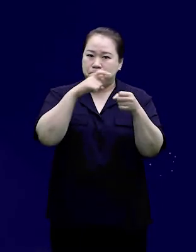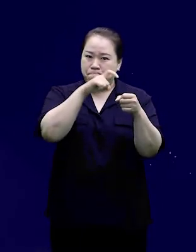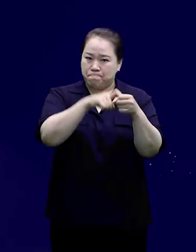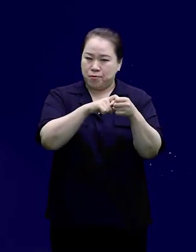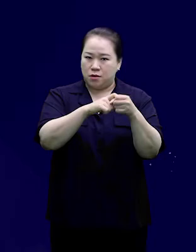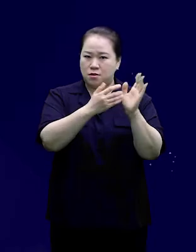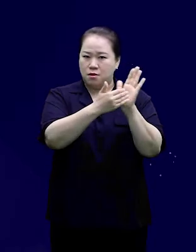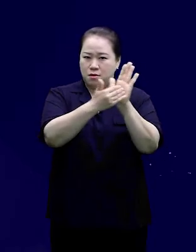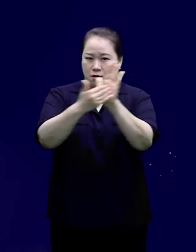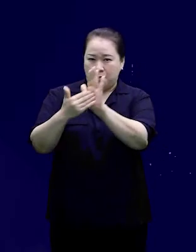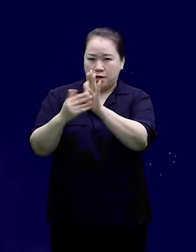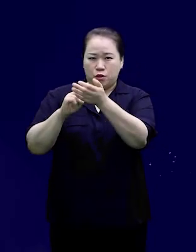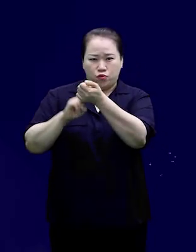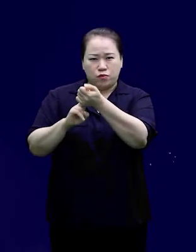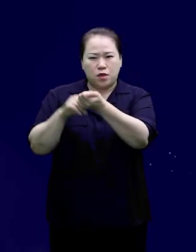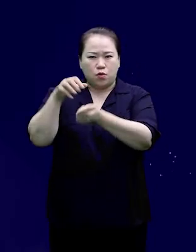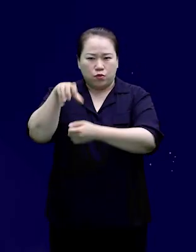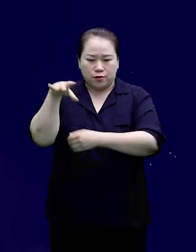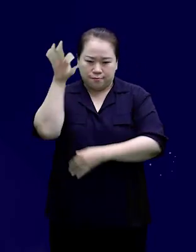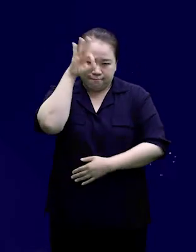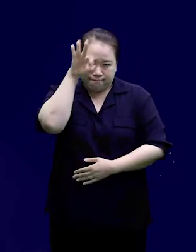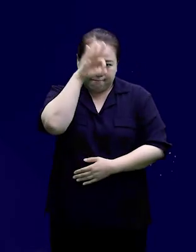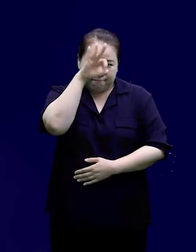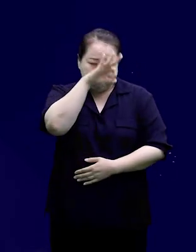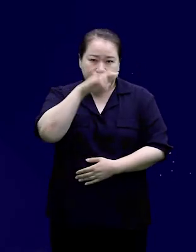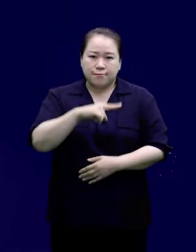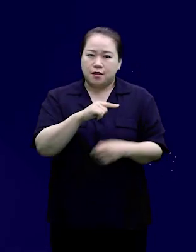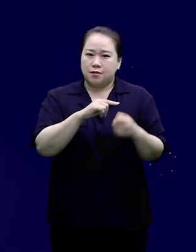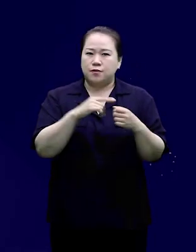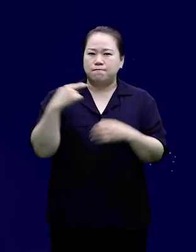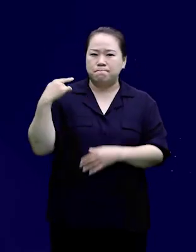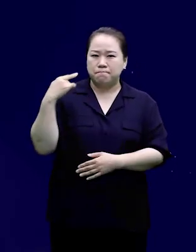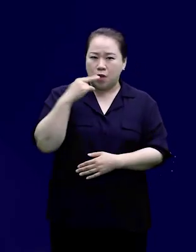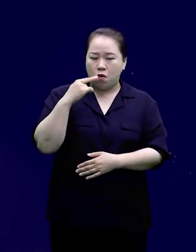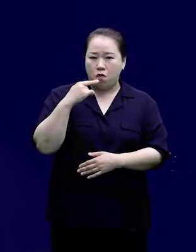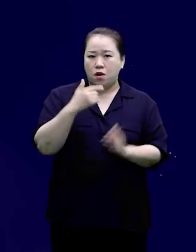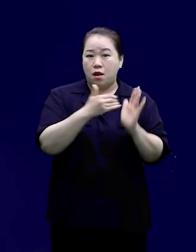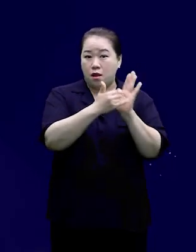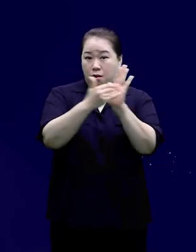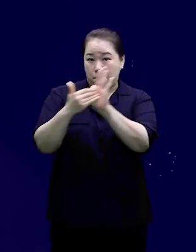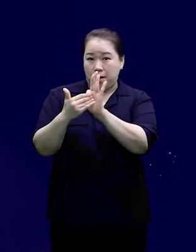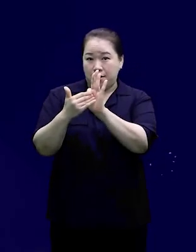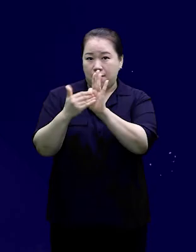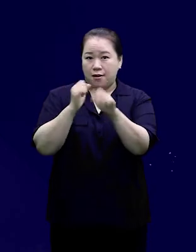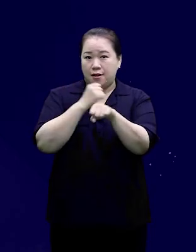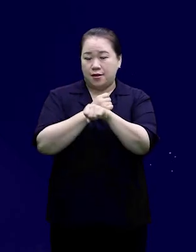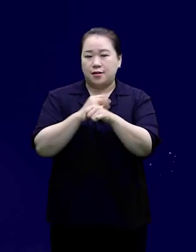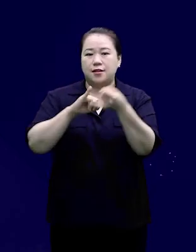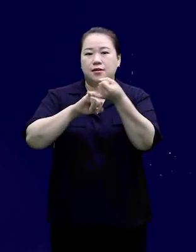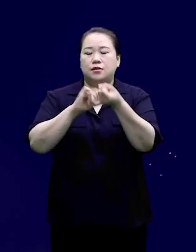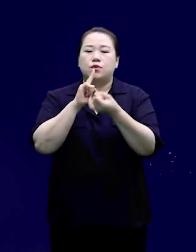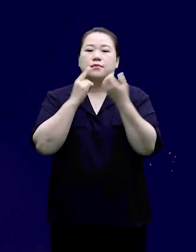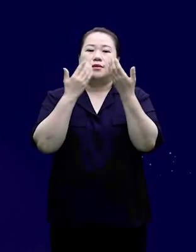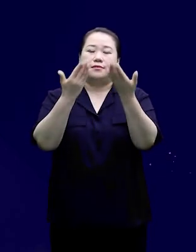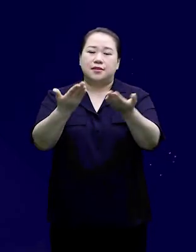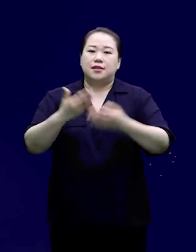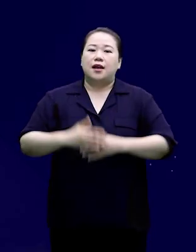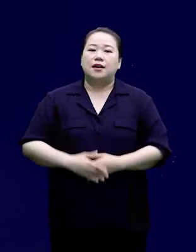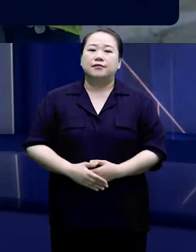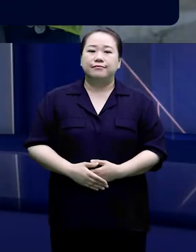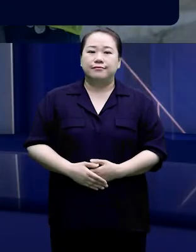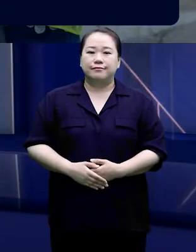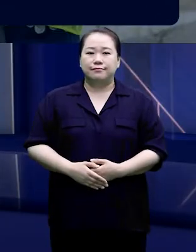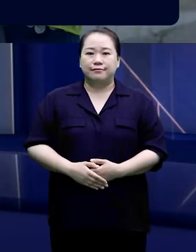방역의 사각지들을 적극 찾아내서 촘촘한 방역망을 구축하겠다는 약속의 말씀을 드립니다.